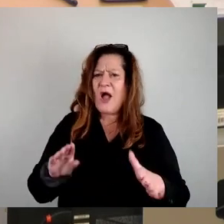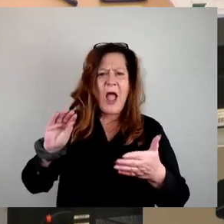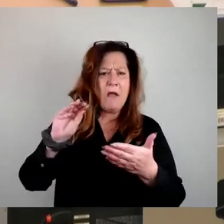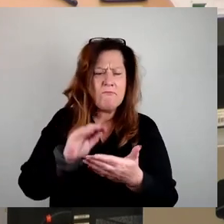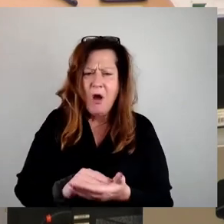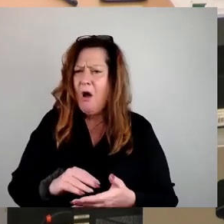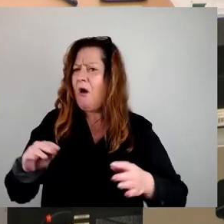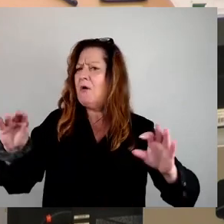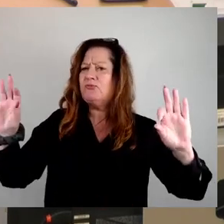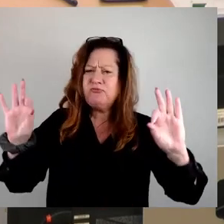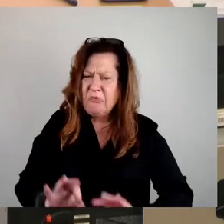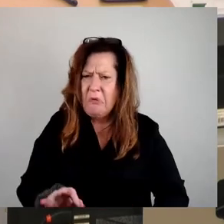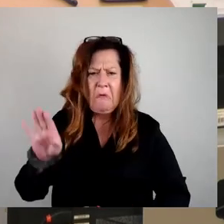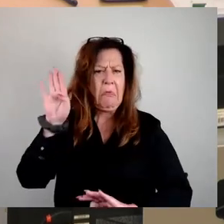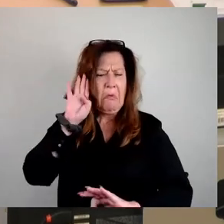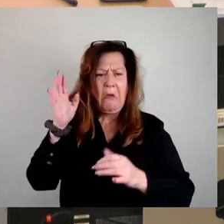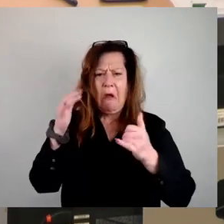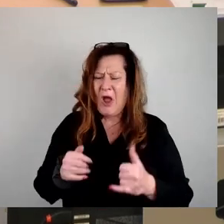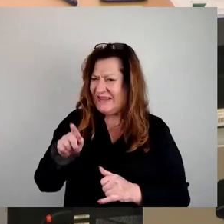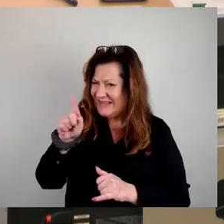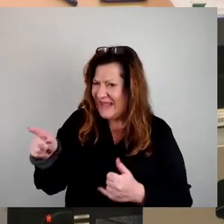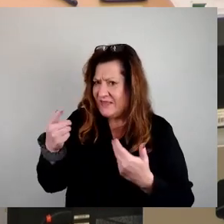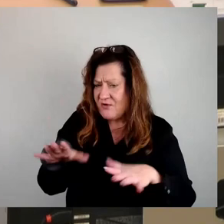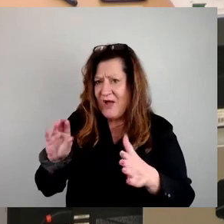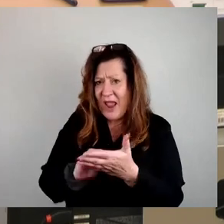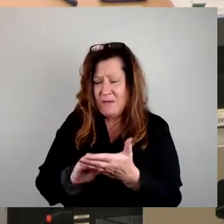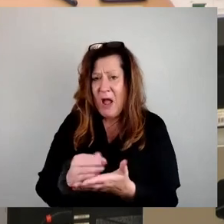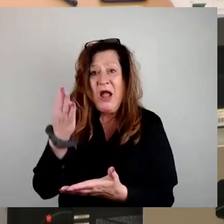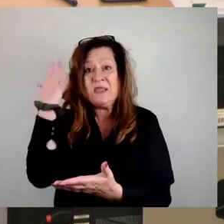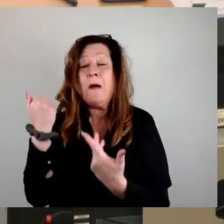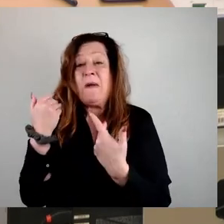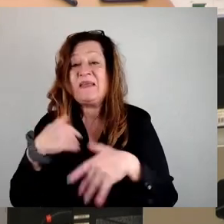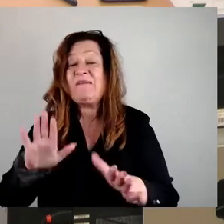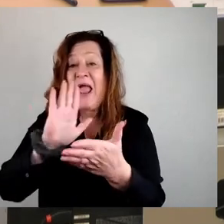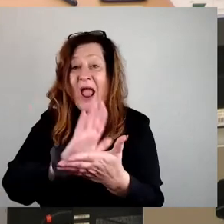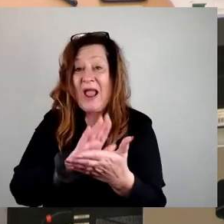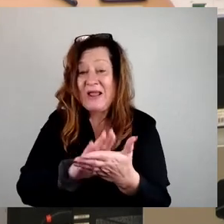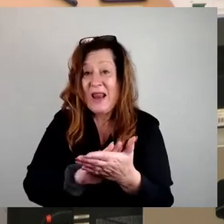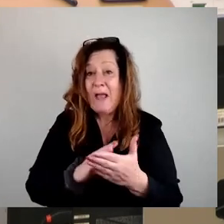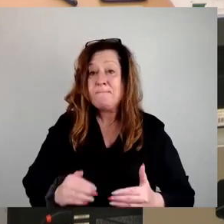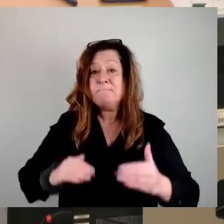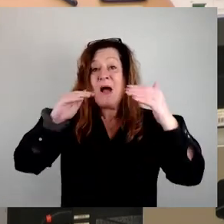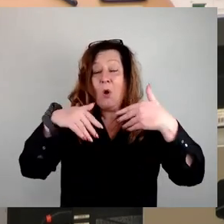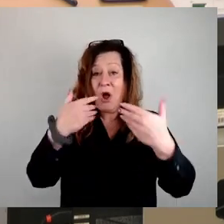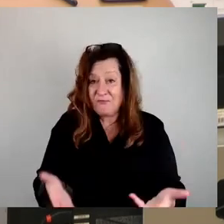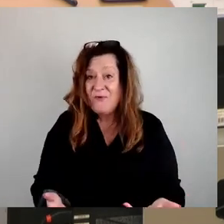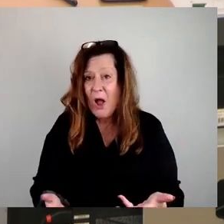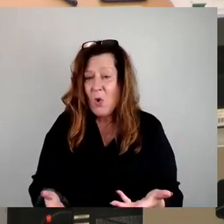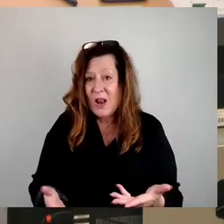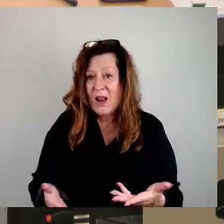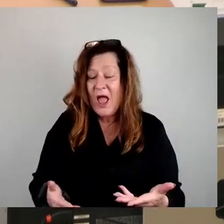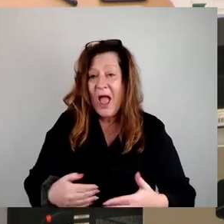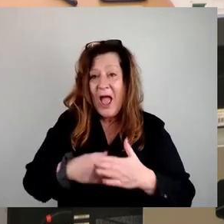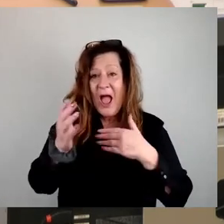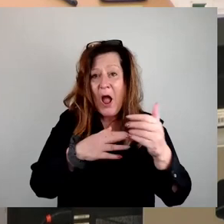freie Markt hat, wo er noch funktioniert hat, nach der Wende das aufgebaut, was die Sozialisten in Schutt und Asche gebracht haben.